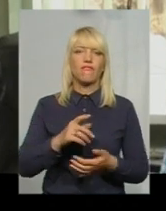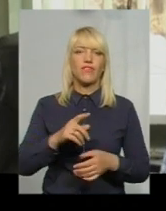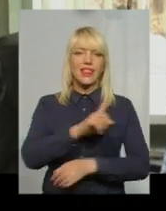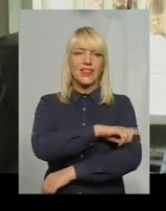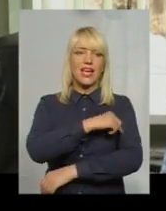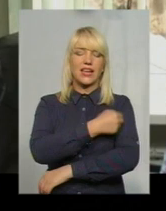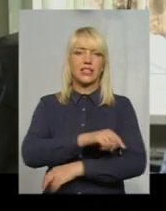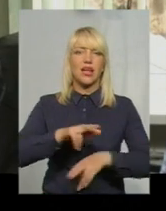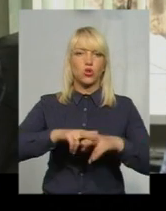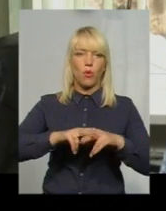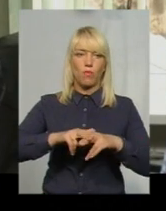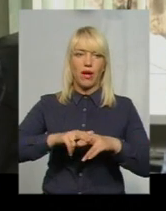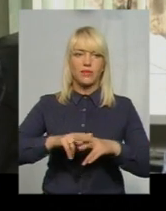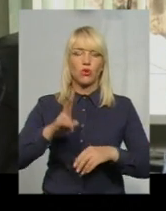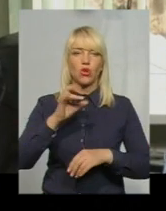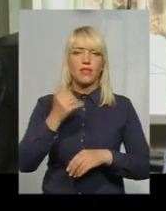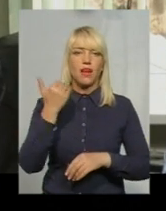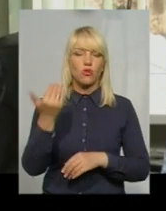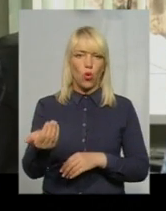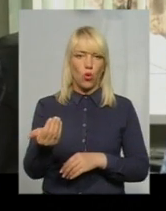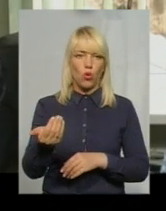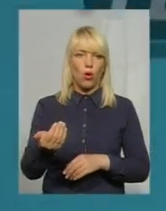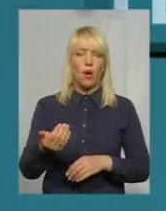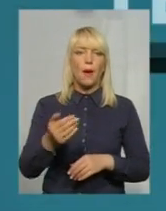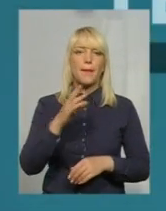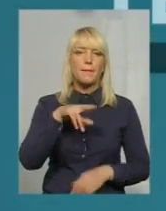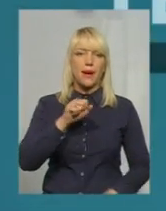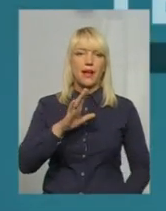паспорту на його пасіку.